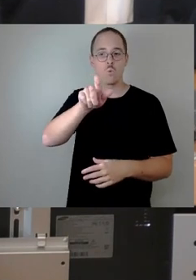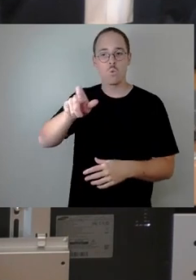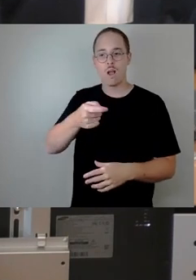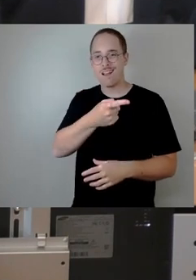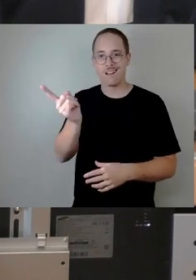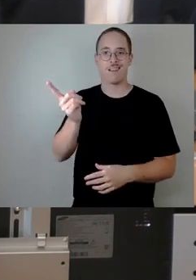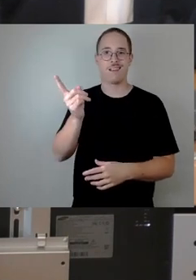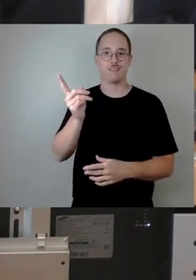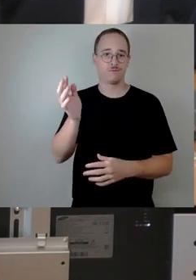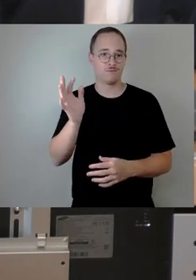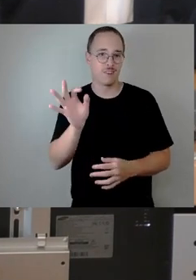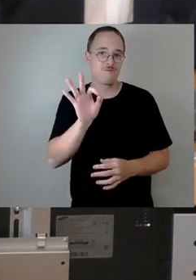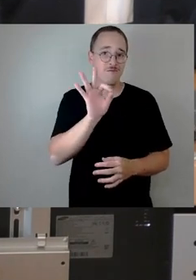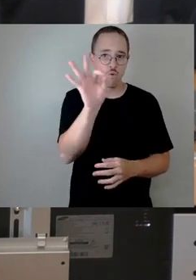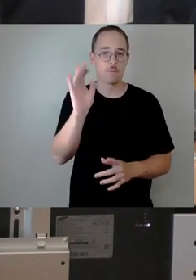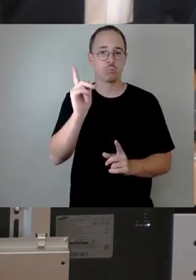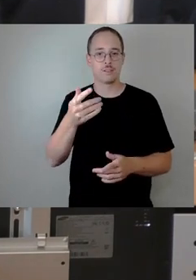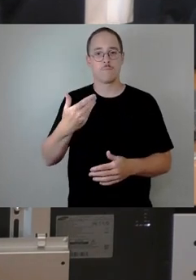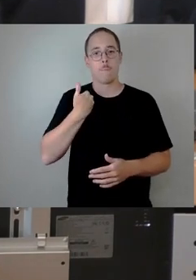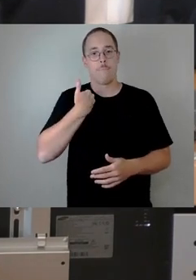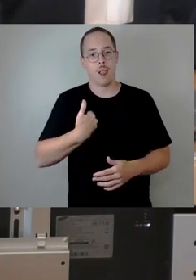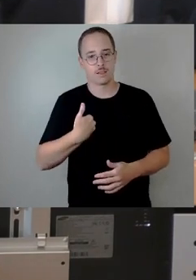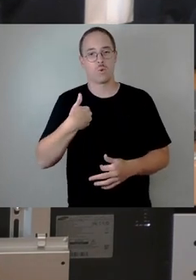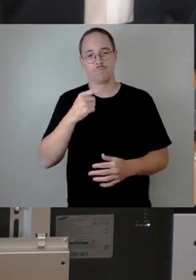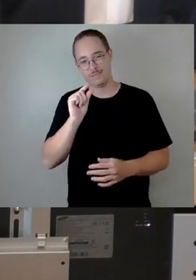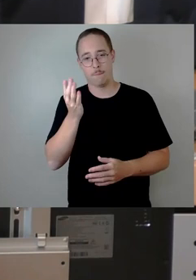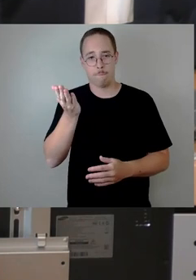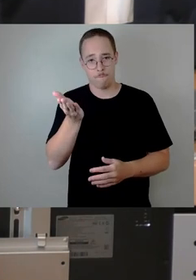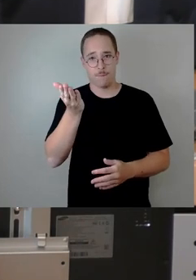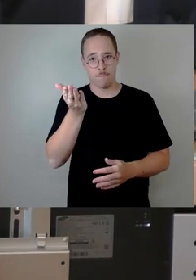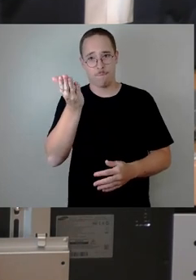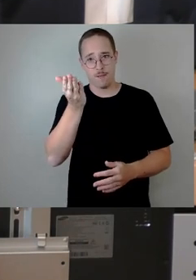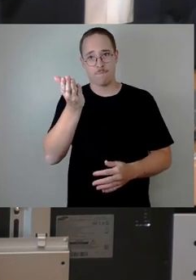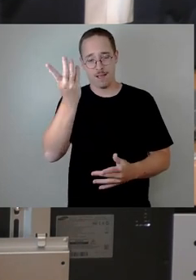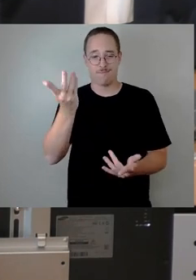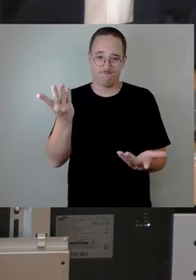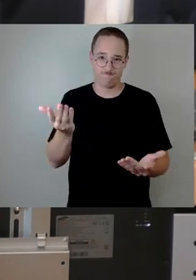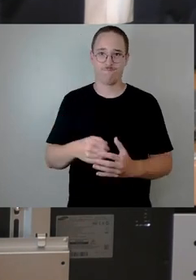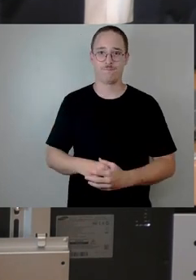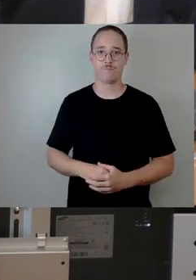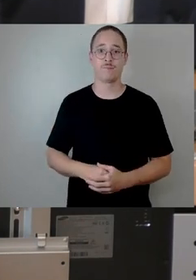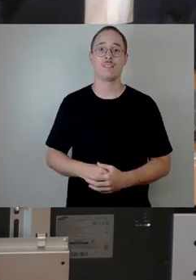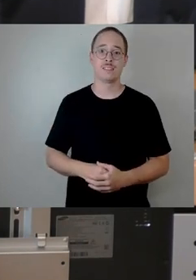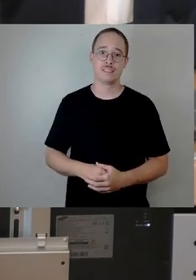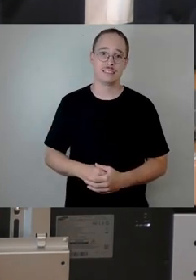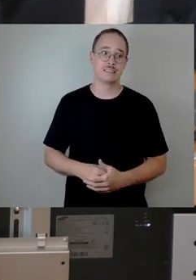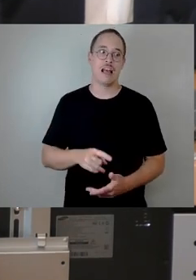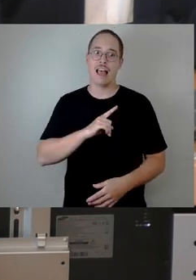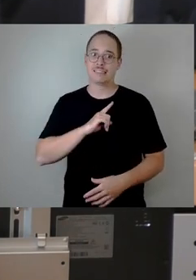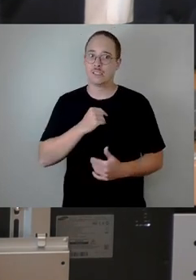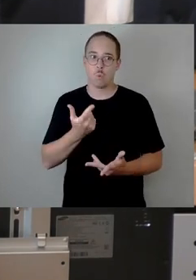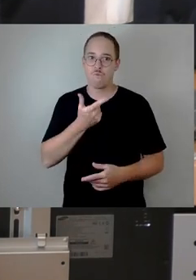Mir ist bewusst, und in den Gesprächen wurde dies auch vielfach geäußert, dass dies niemand wirklich will.